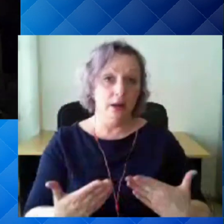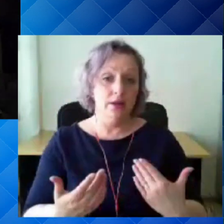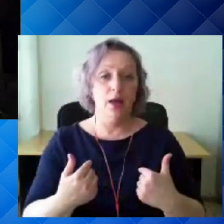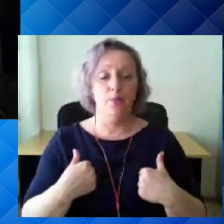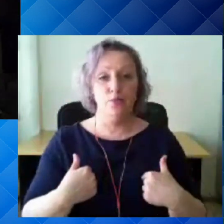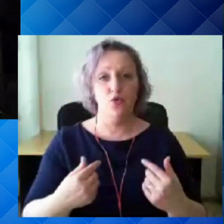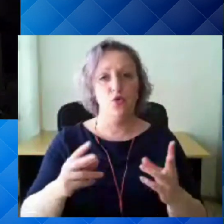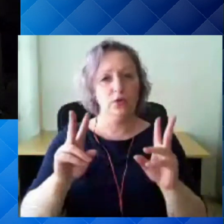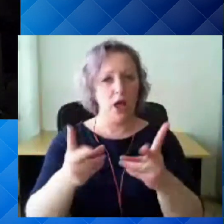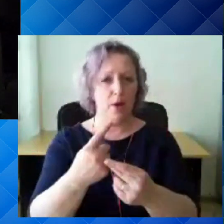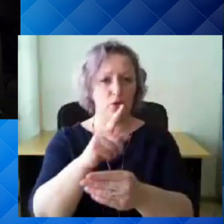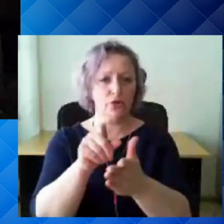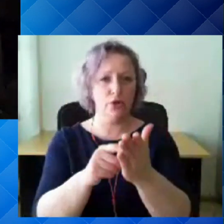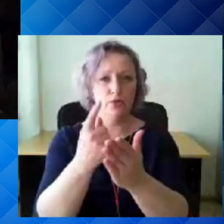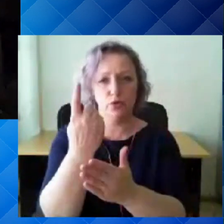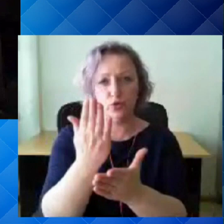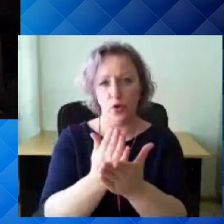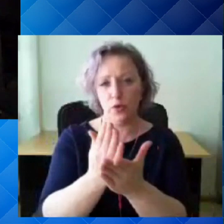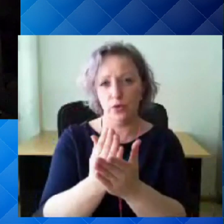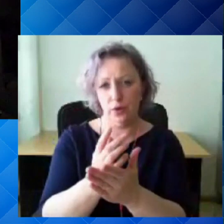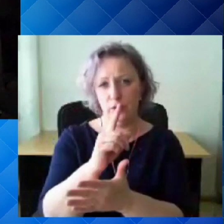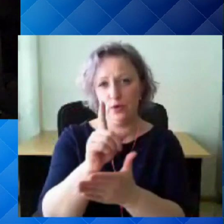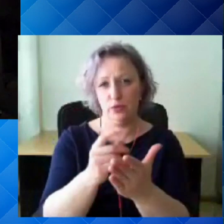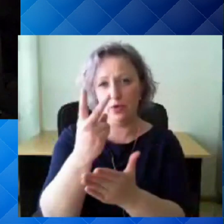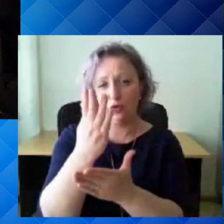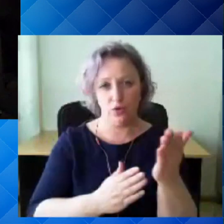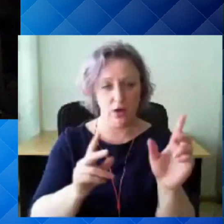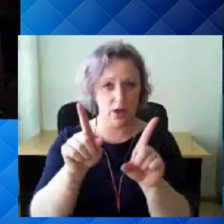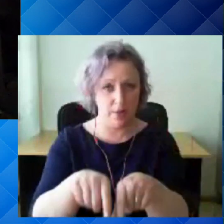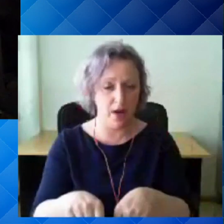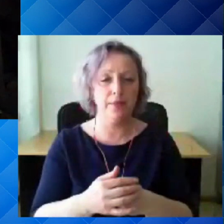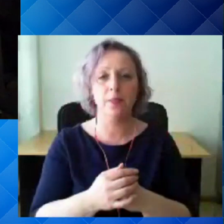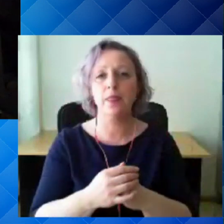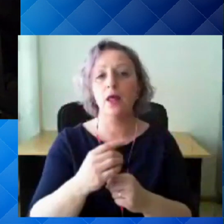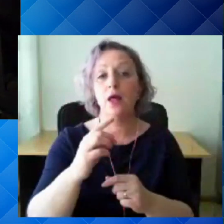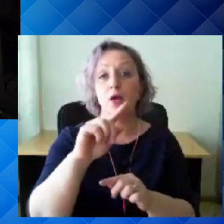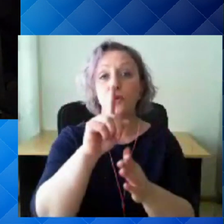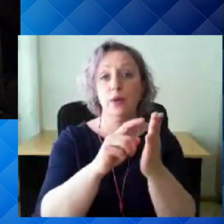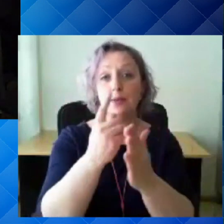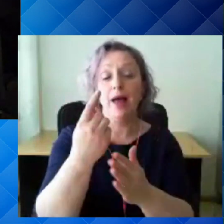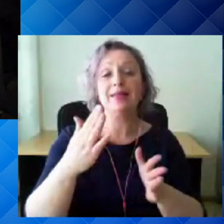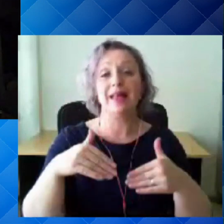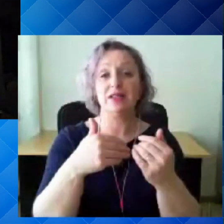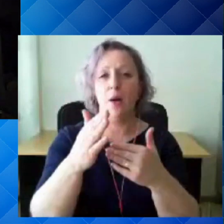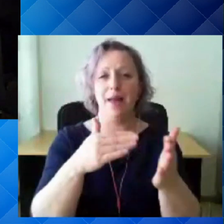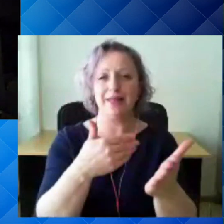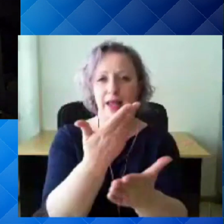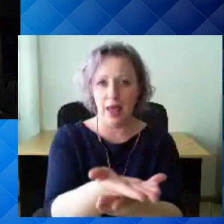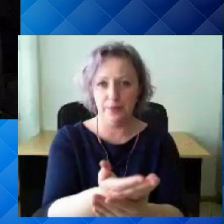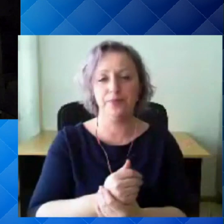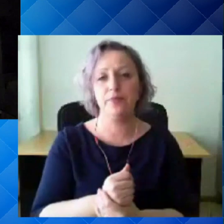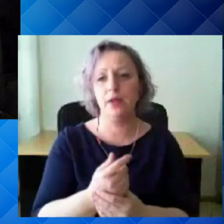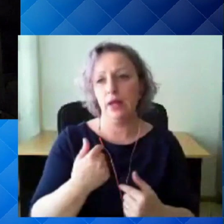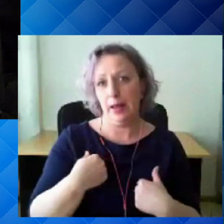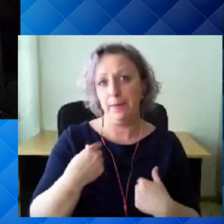minul on üks küsimus ja see küsimus koosab samamoodi kahest osast esiteks, see küsimus, esimene pool on siis tervise ametele. Et olen